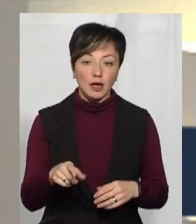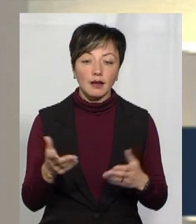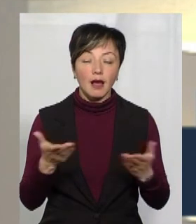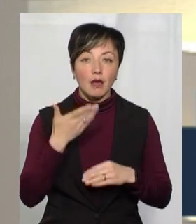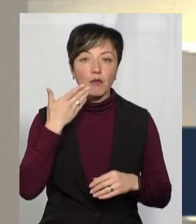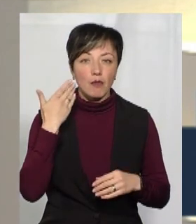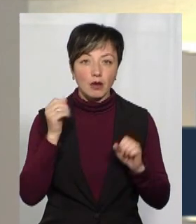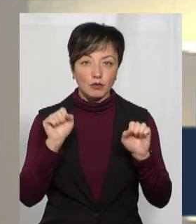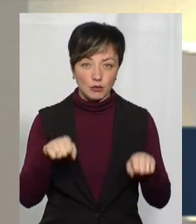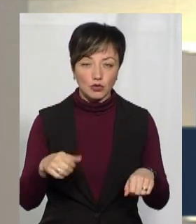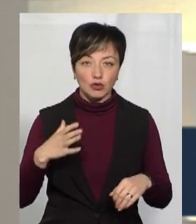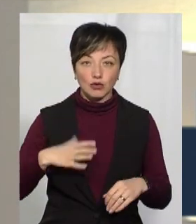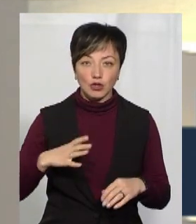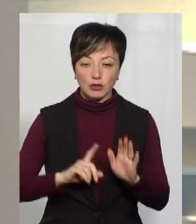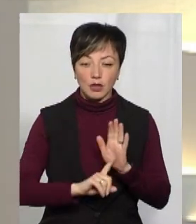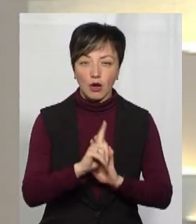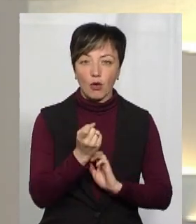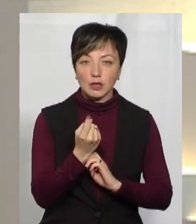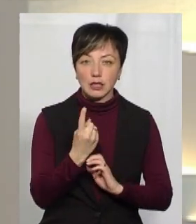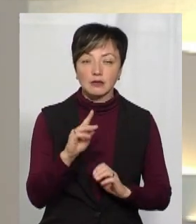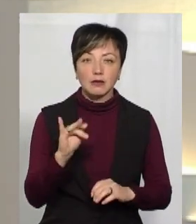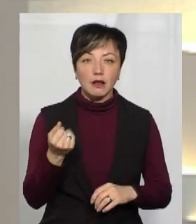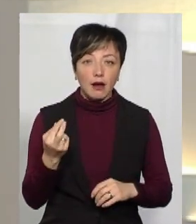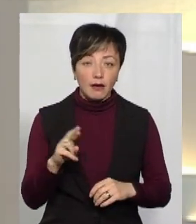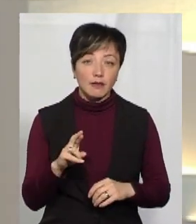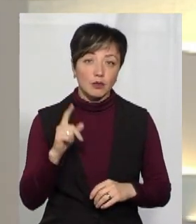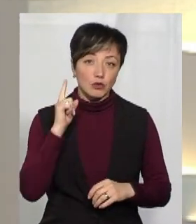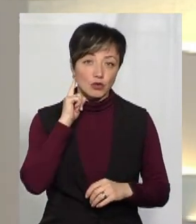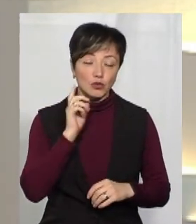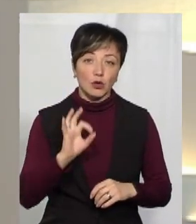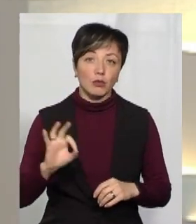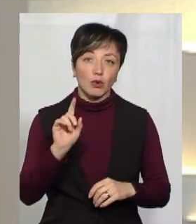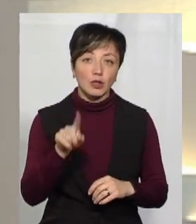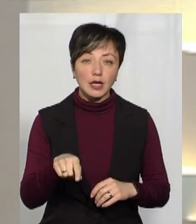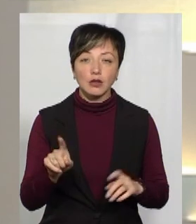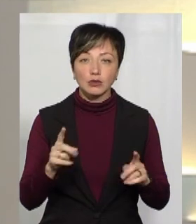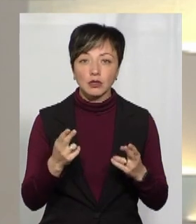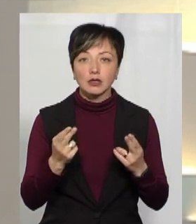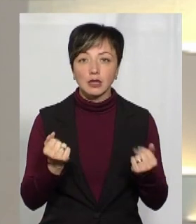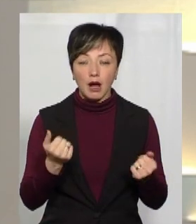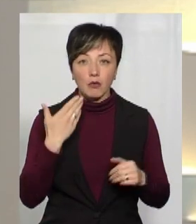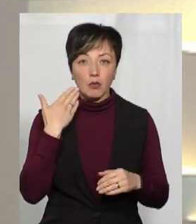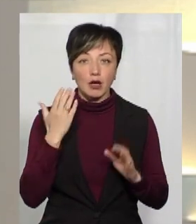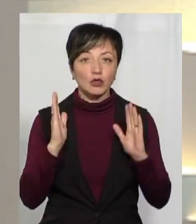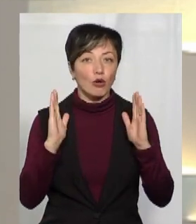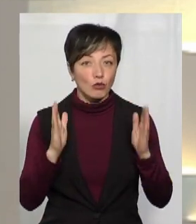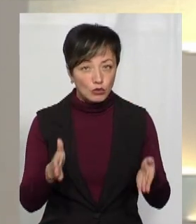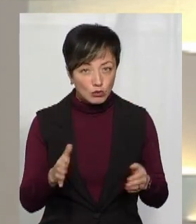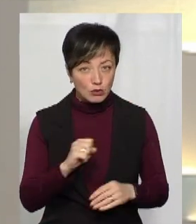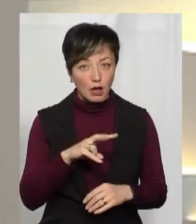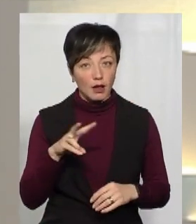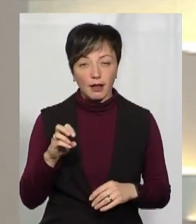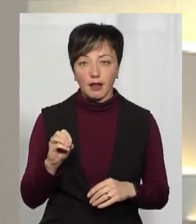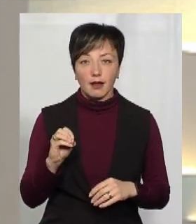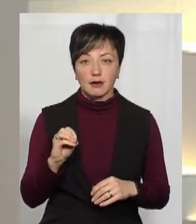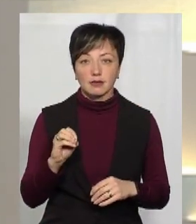на які пом'якшення можемо очікувати із 11 травня. І почули від пана Романа про те, що так, пом'якшення будуть, але